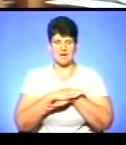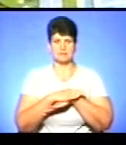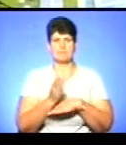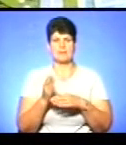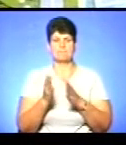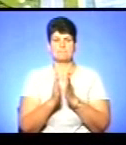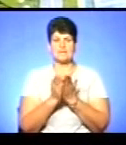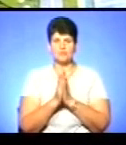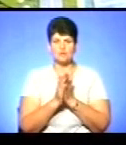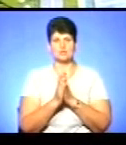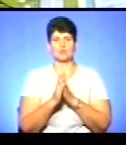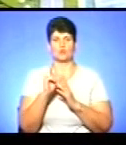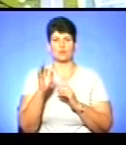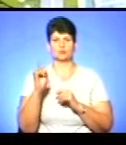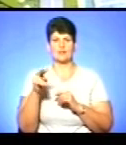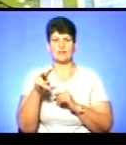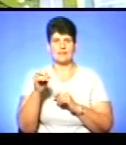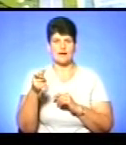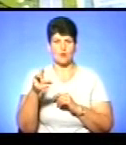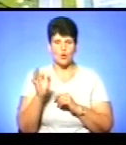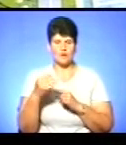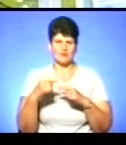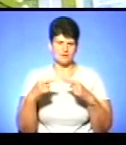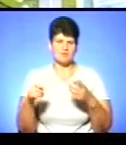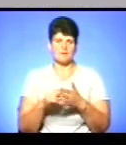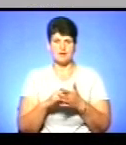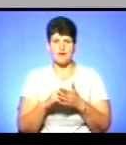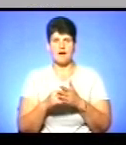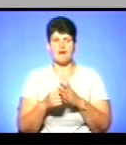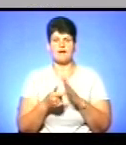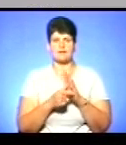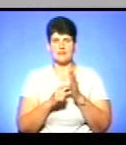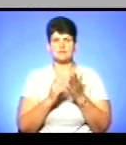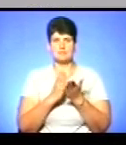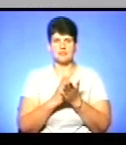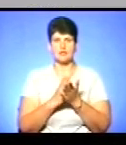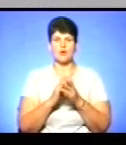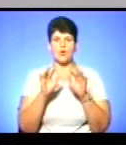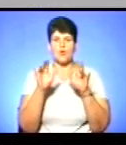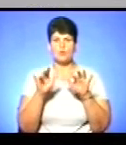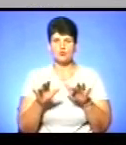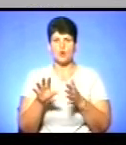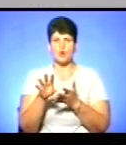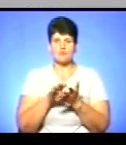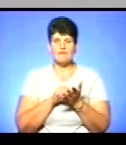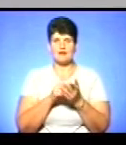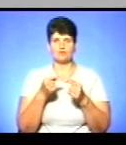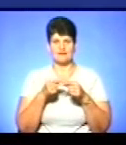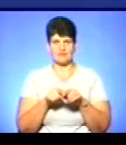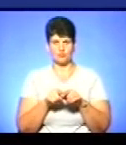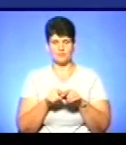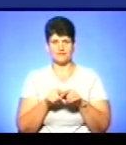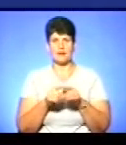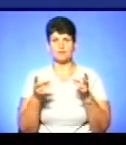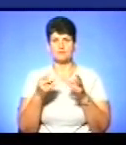Лего та іншим дидактичним матеріалом, а класи – комп'ютерною та копіювальною технікою. На потреби нової школи держава